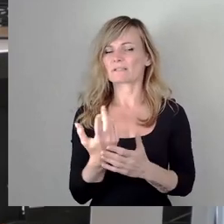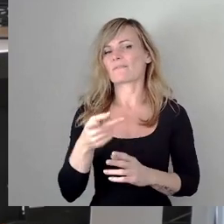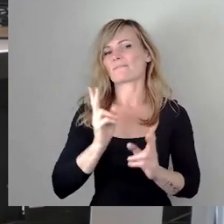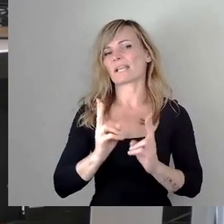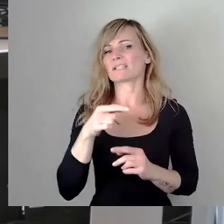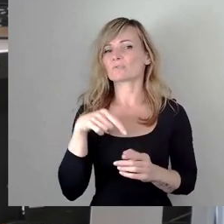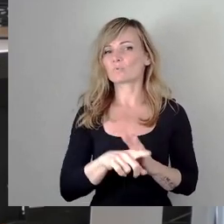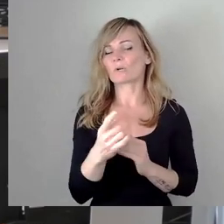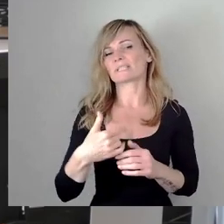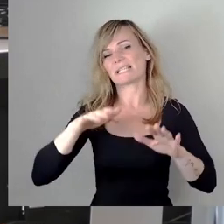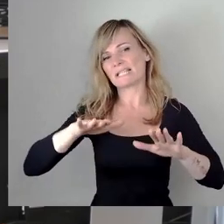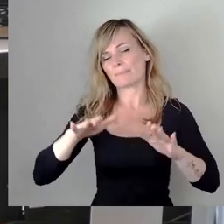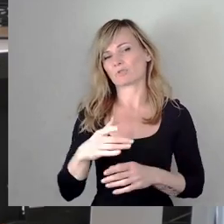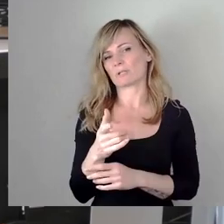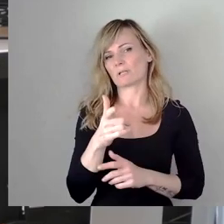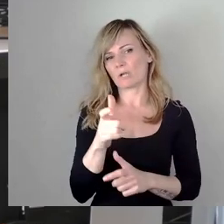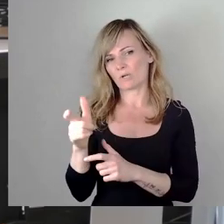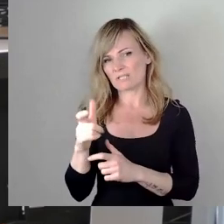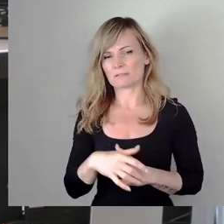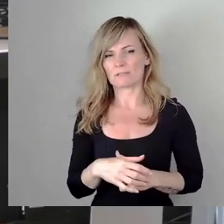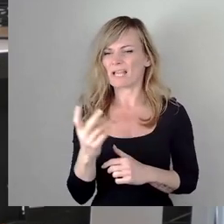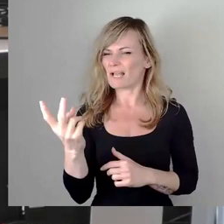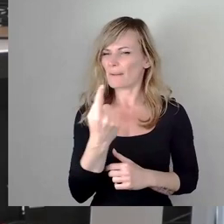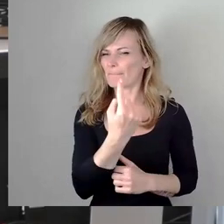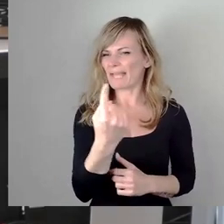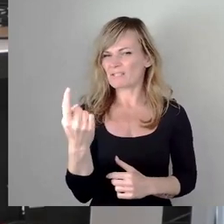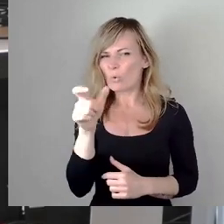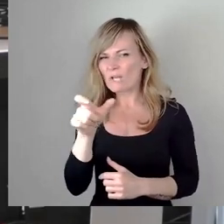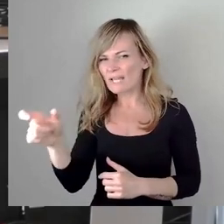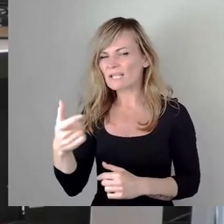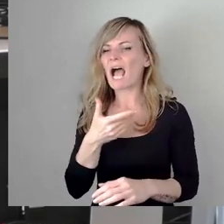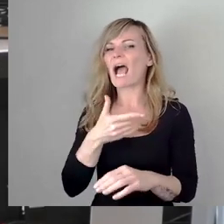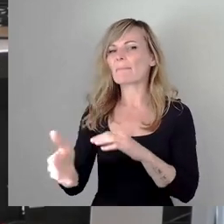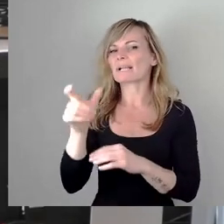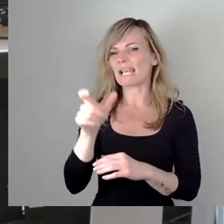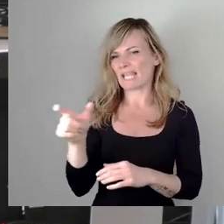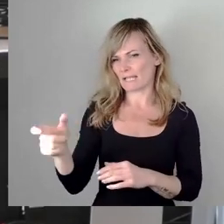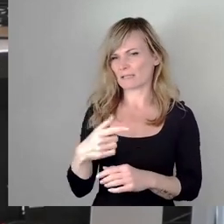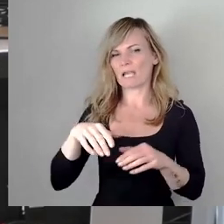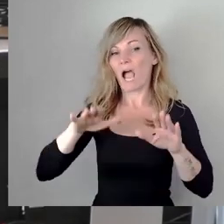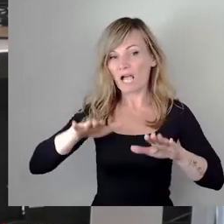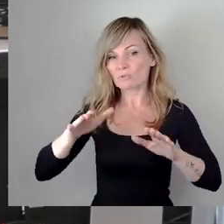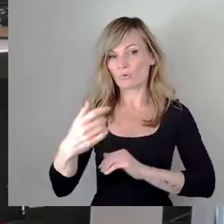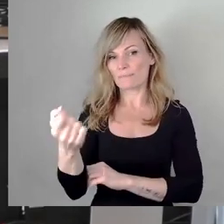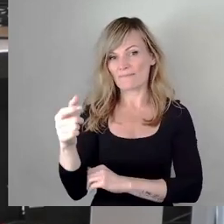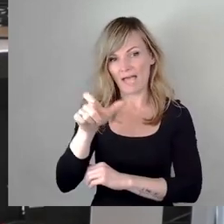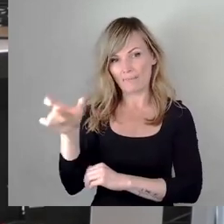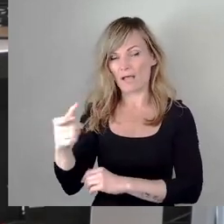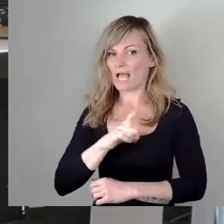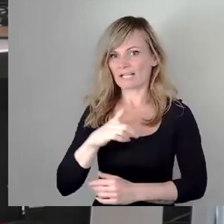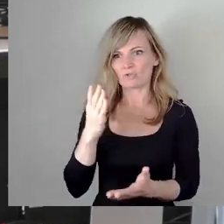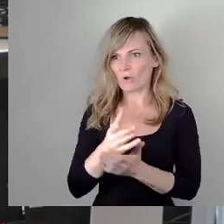allesamt abgelehnte Asylbewerber, also Personen, die hätten schon eigentlich lange nicht mehr in Deutschland verweilen dürfen. Genauso